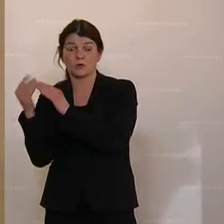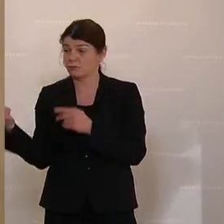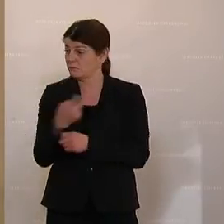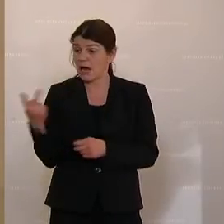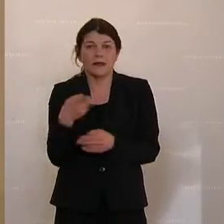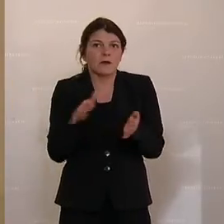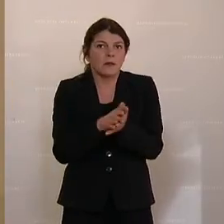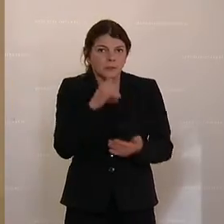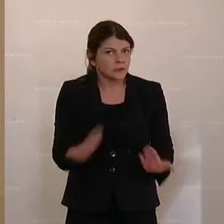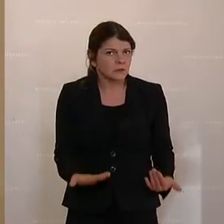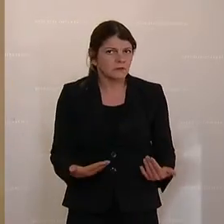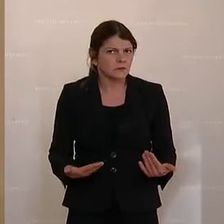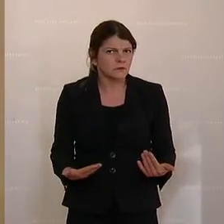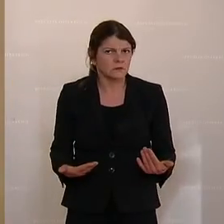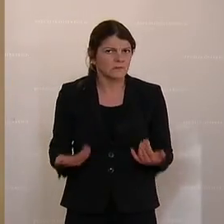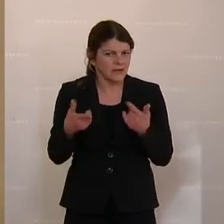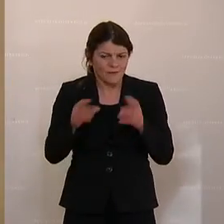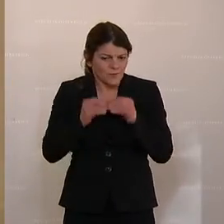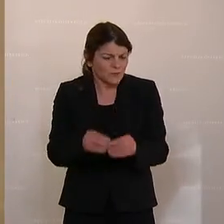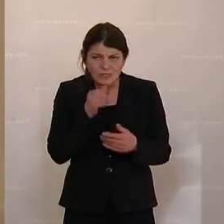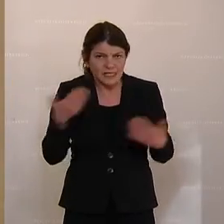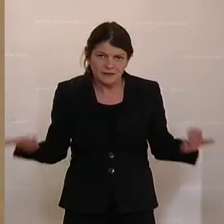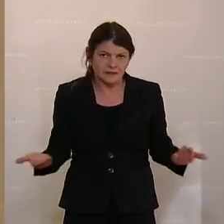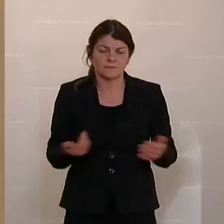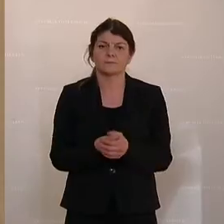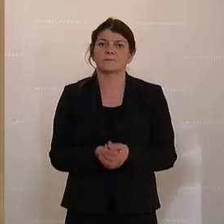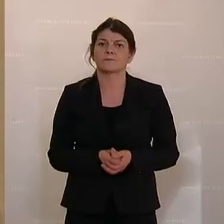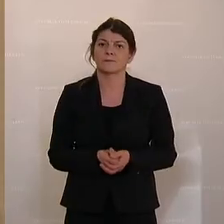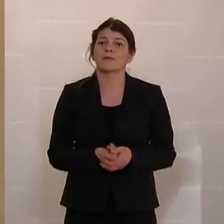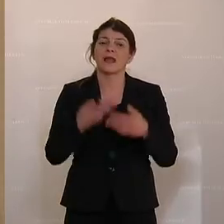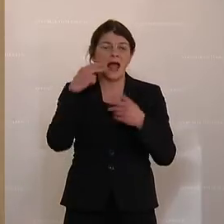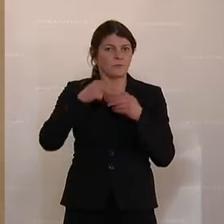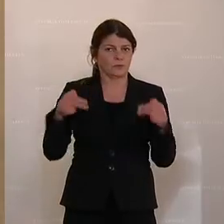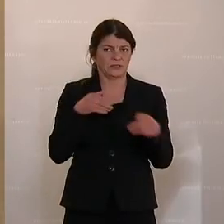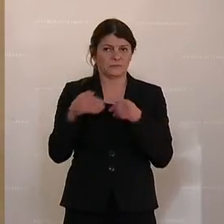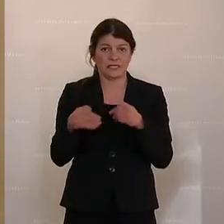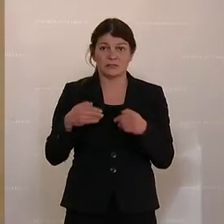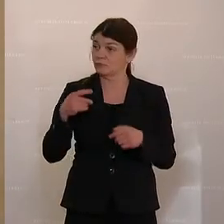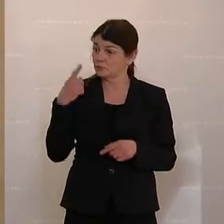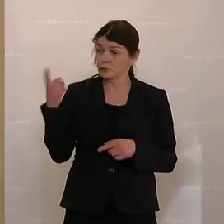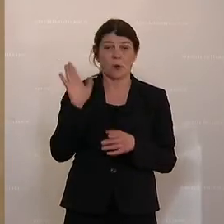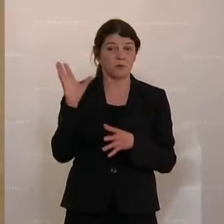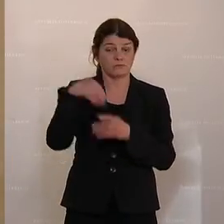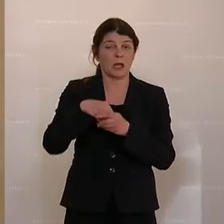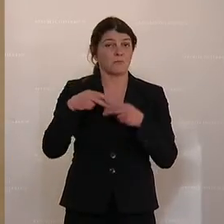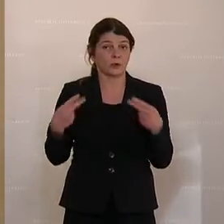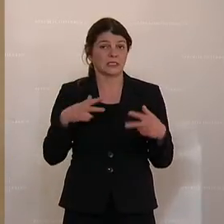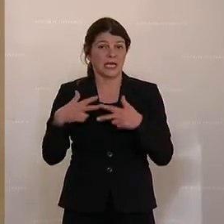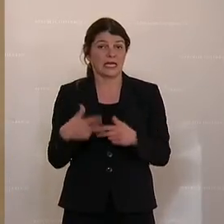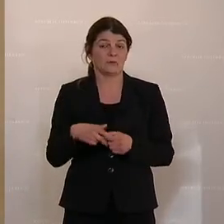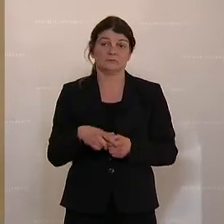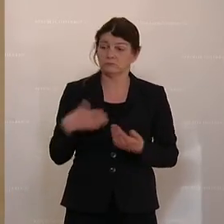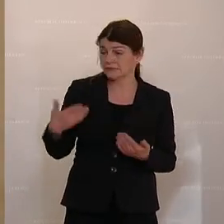funktioniert nicht und das geht ganz einfach nicht. Herr Bundesminister, auch Sie sind Teil einer Bundesregierung, die durch Maßnahmen